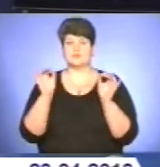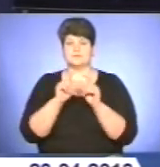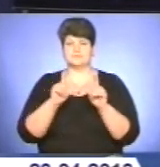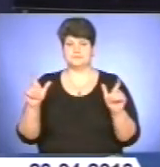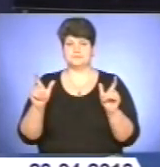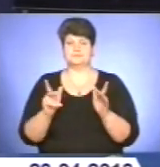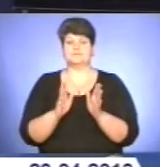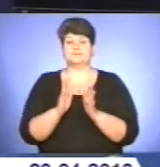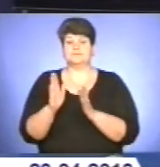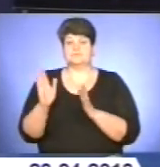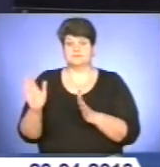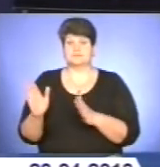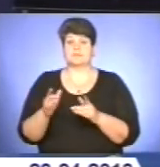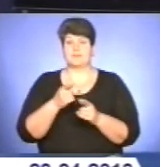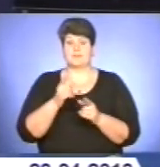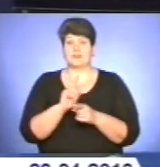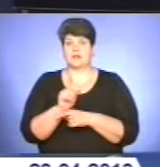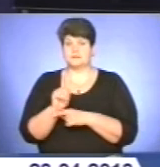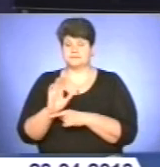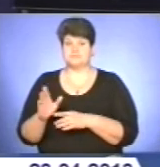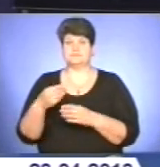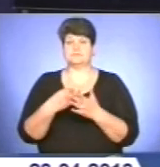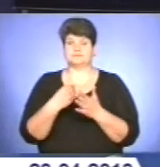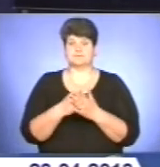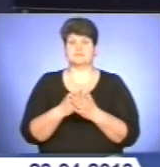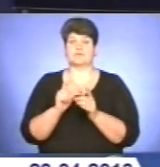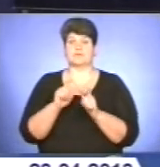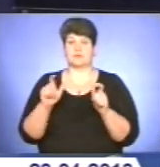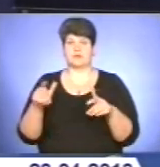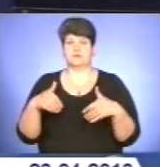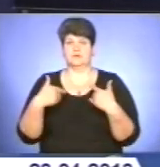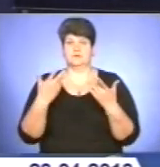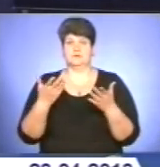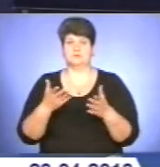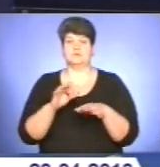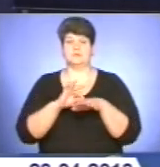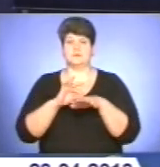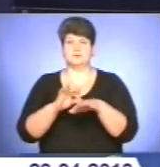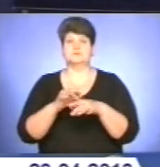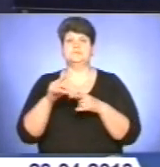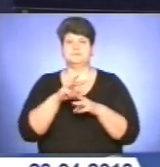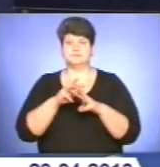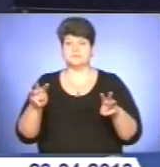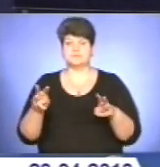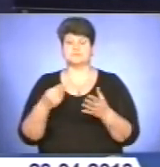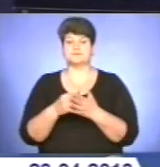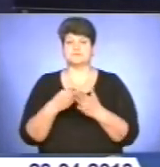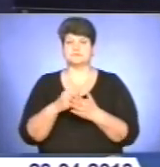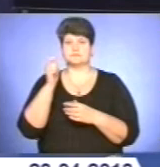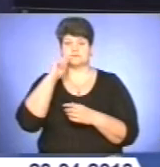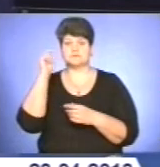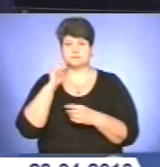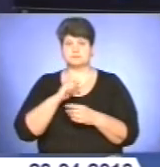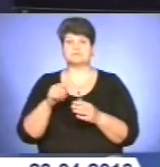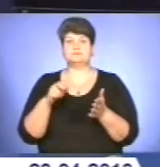бюджетних установ, які утримуються за рахунок коштів місцевих бюджетів, пропонує провести Міністерство фінансів України. Листи з